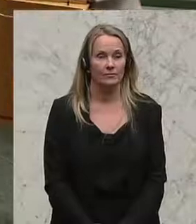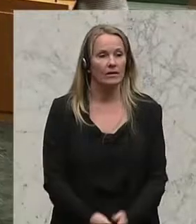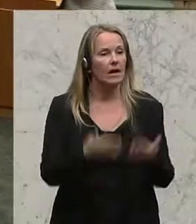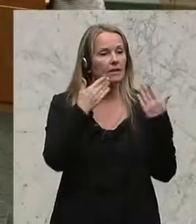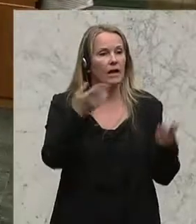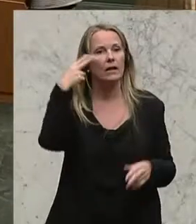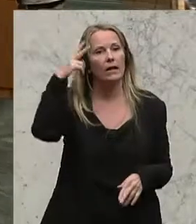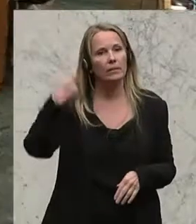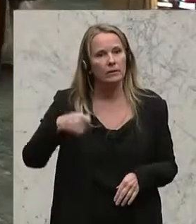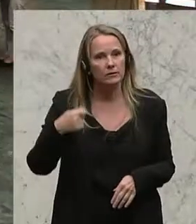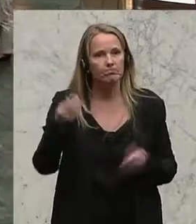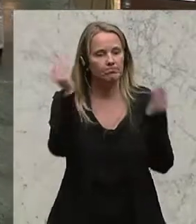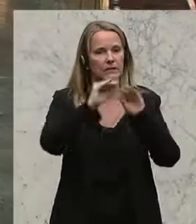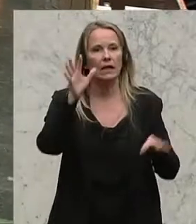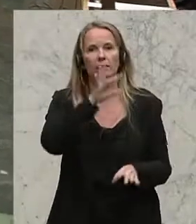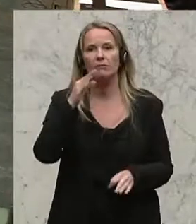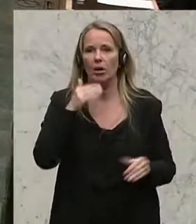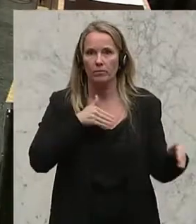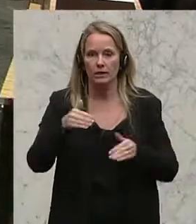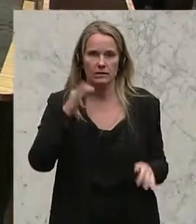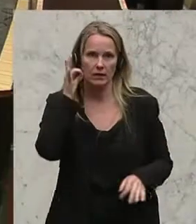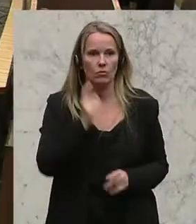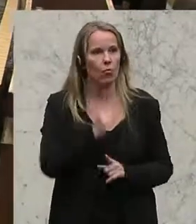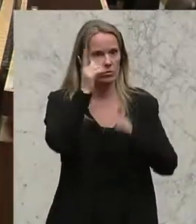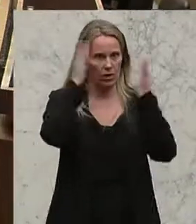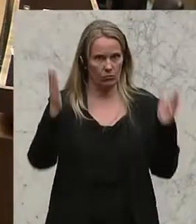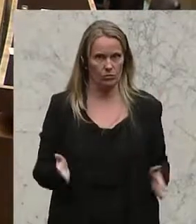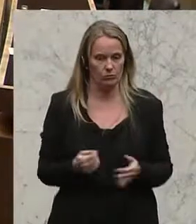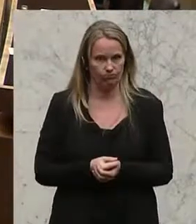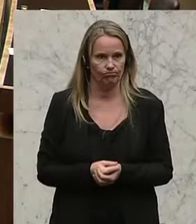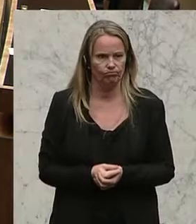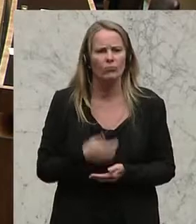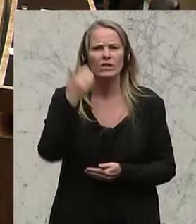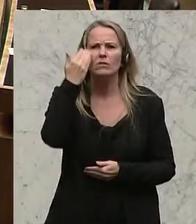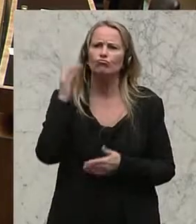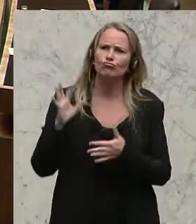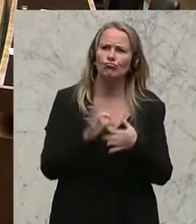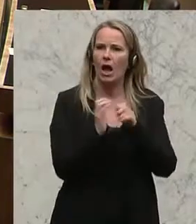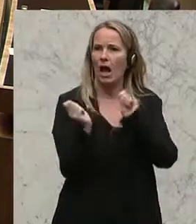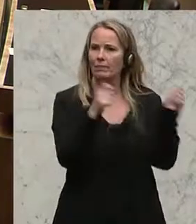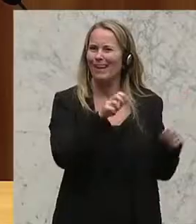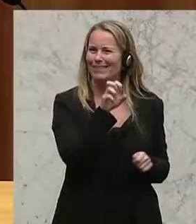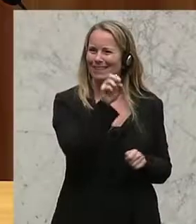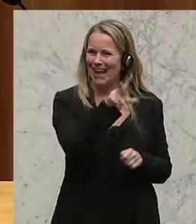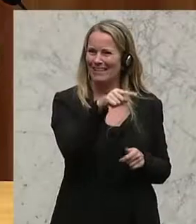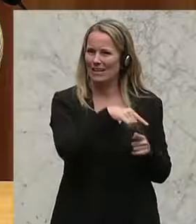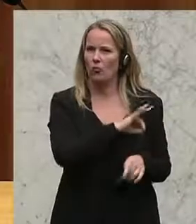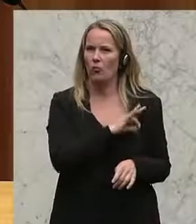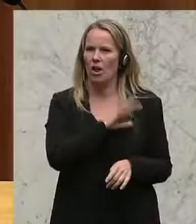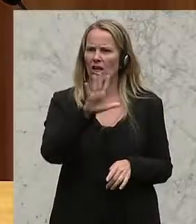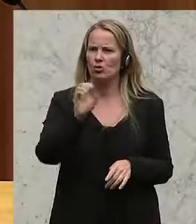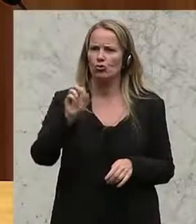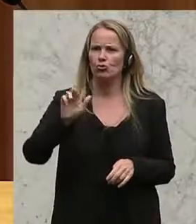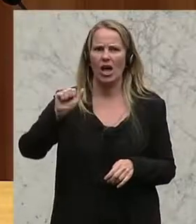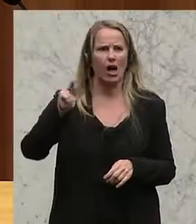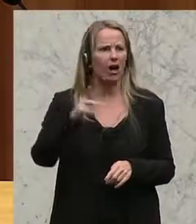Angela Fichtinger, Konsumentenschutzsprecherin der ÖVP. Hohes Haus, lassen Sie mich kurz auf den Antrag 13 des Kollegen Scherack,